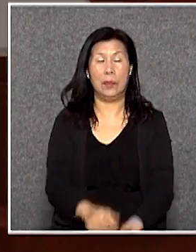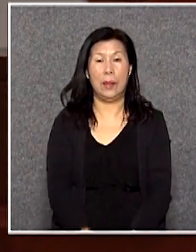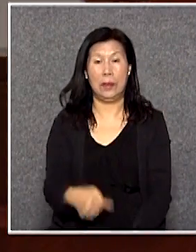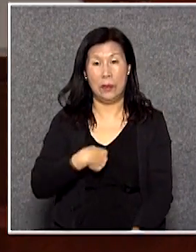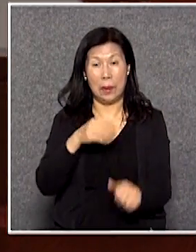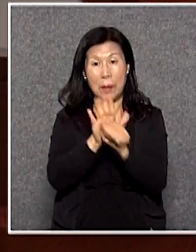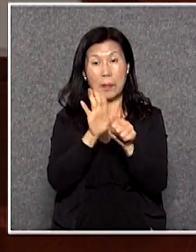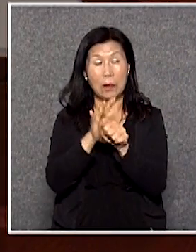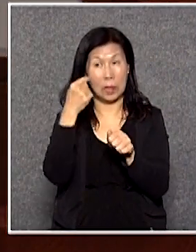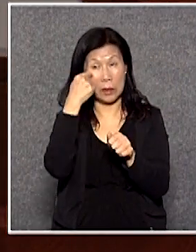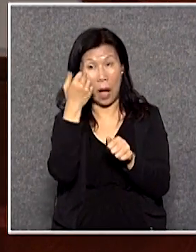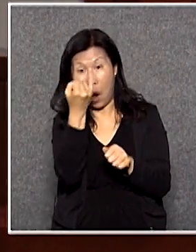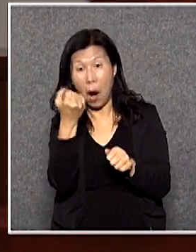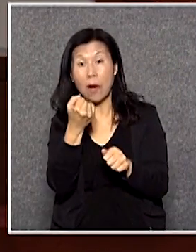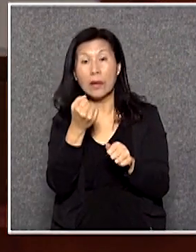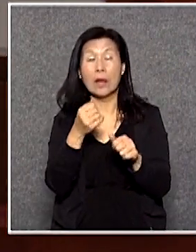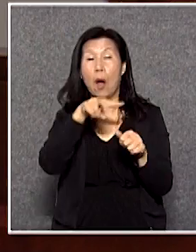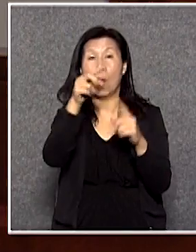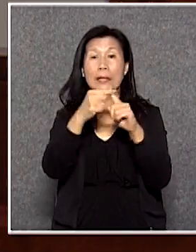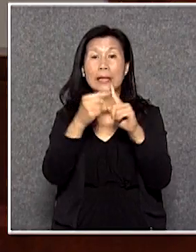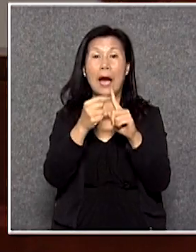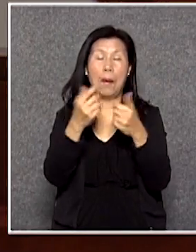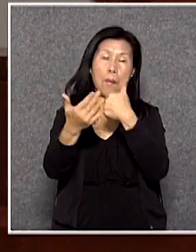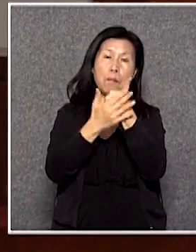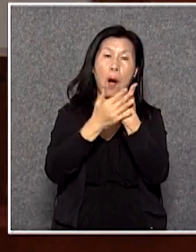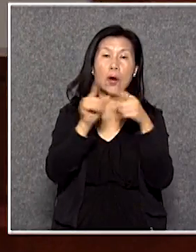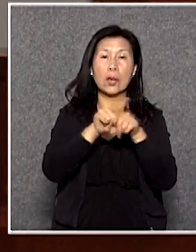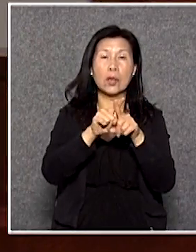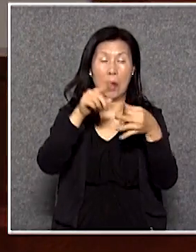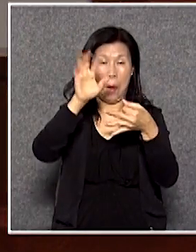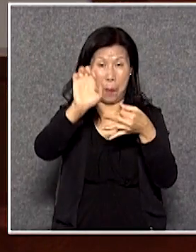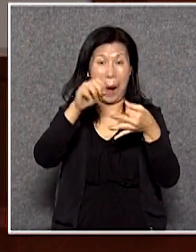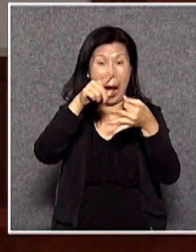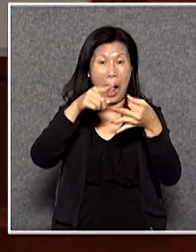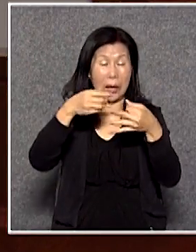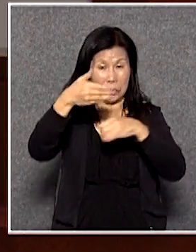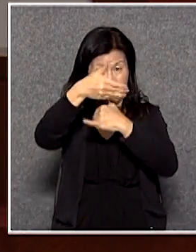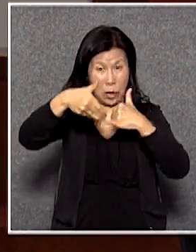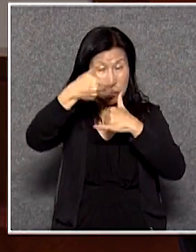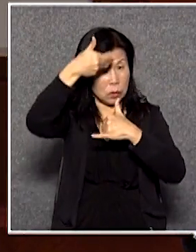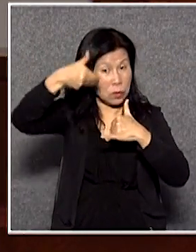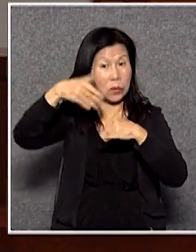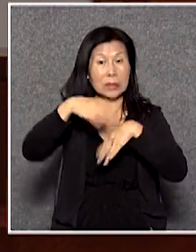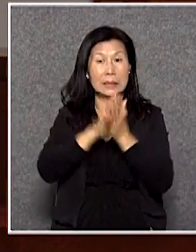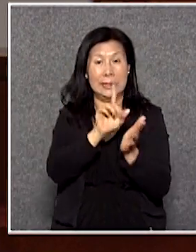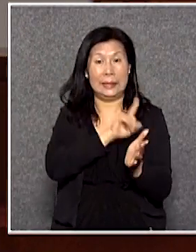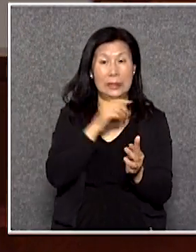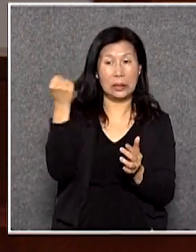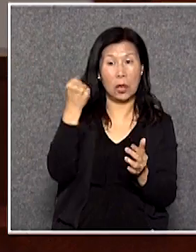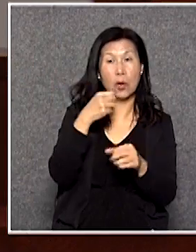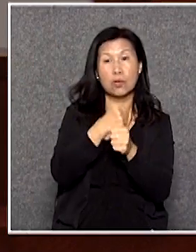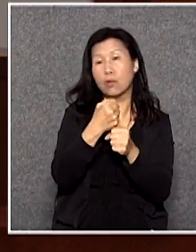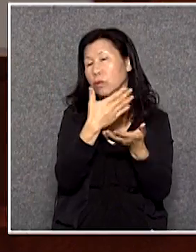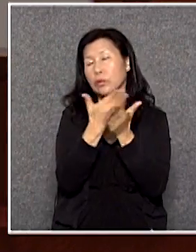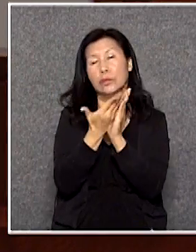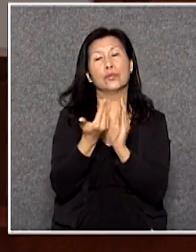幫他驗眼後找人贊助他去做白內障也有盡自己的能力做得多少就得